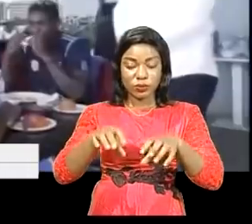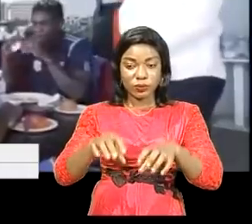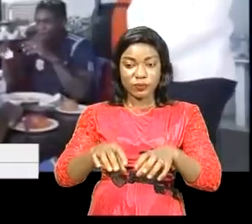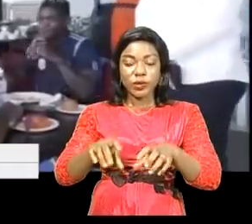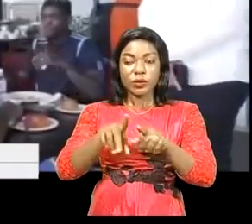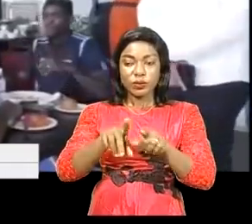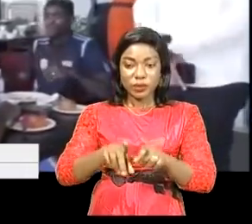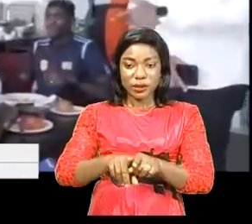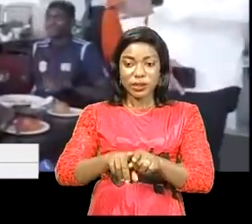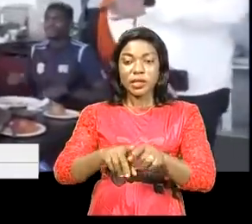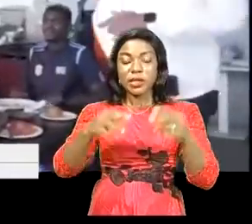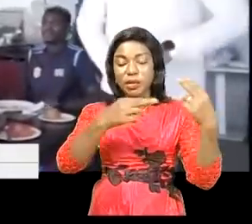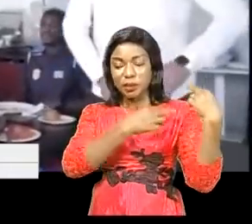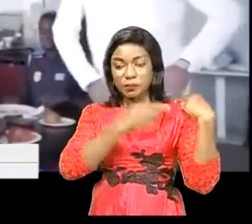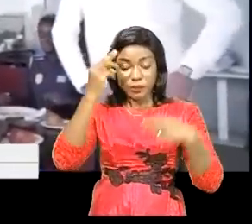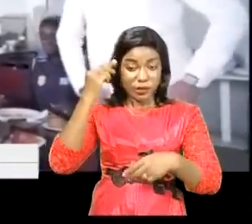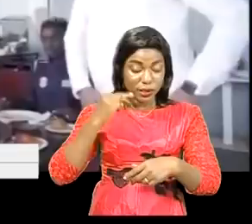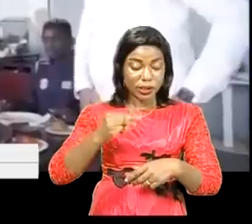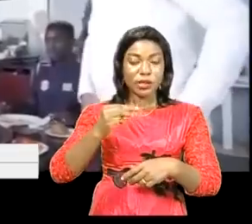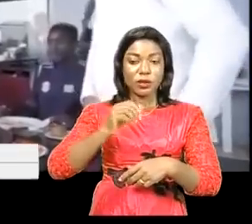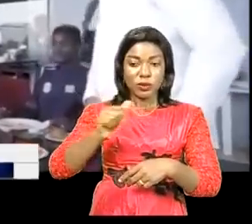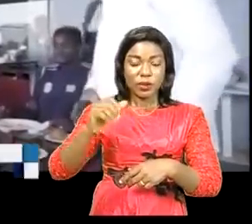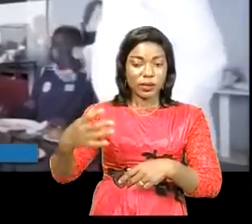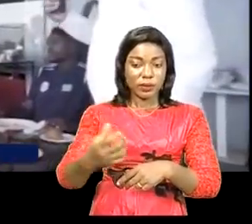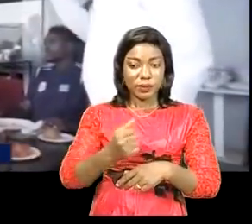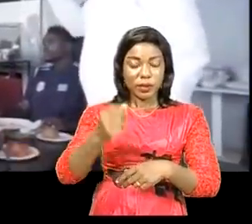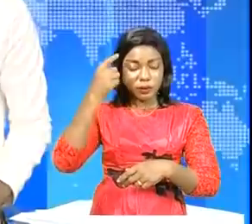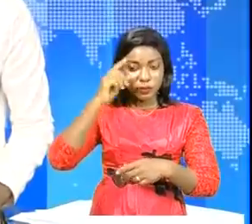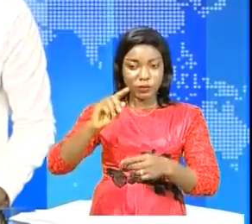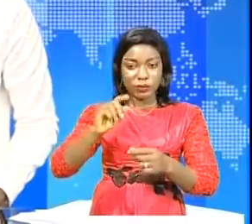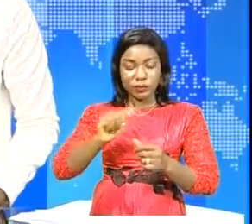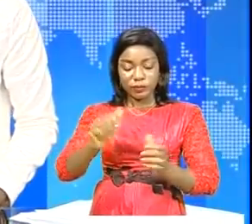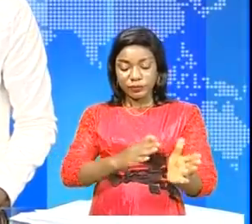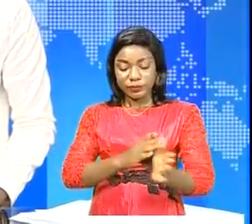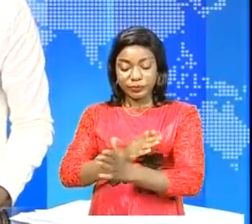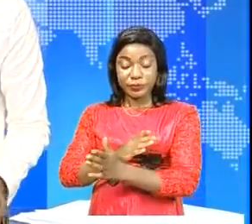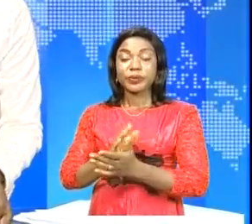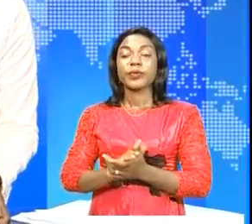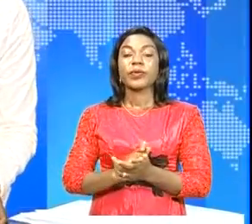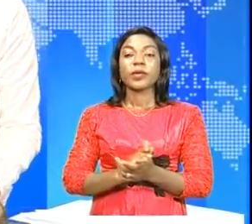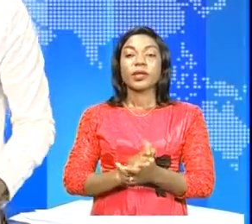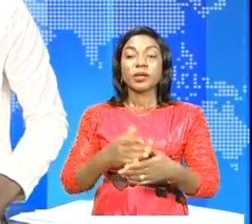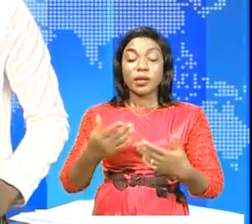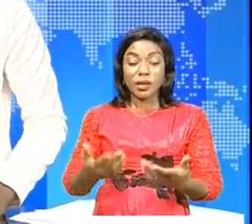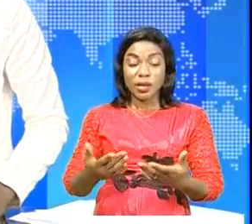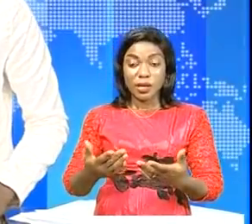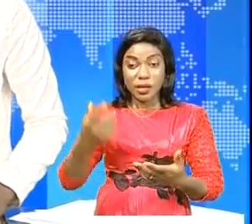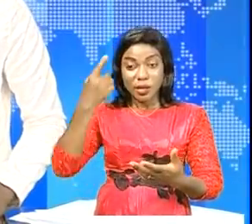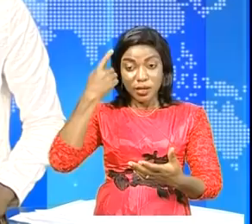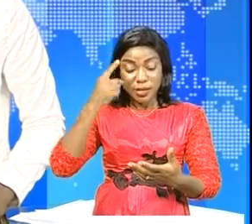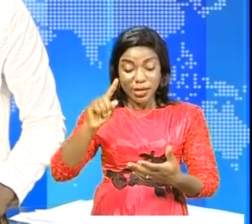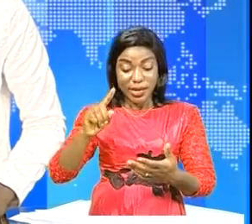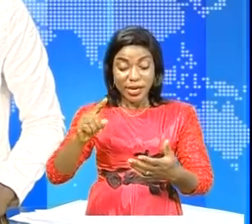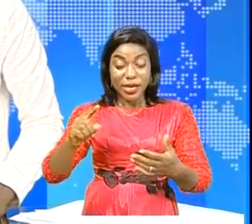et le patron des sports, Serge Shembok, a pris la mesure de la tâche. La gestion du poste frontalier de Kasun